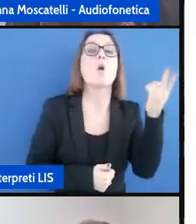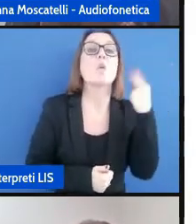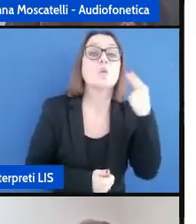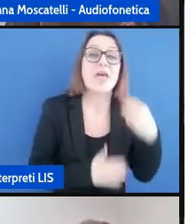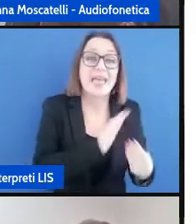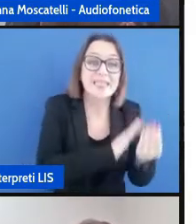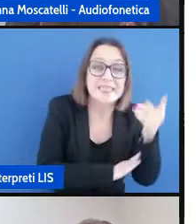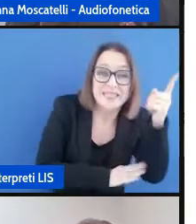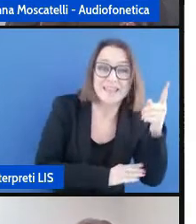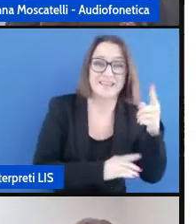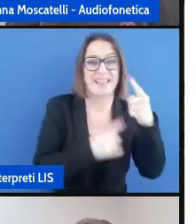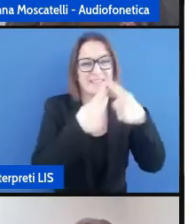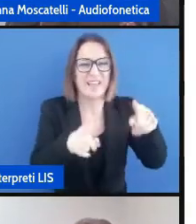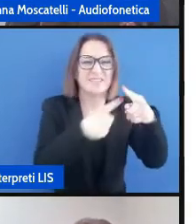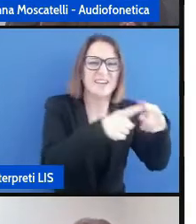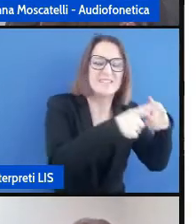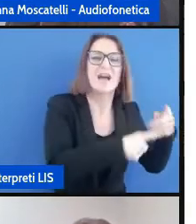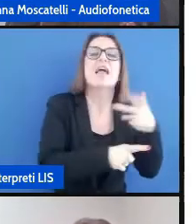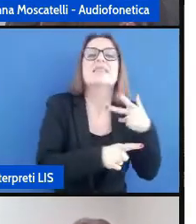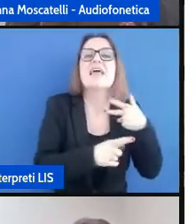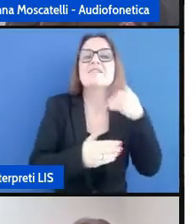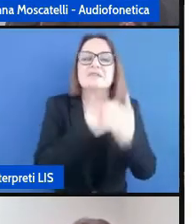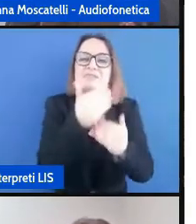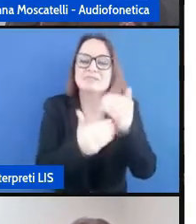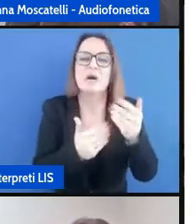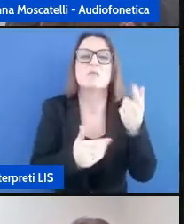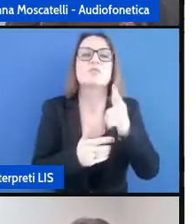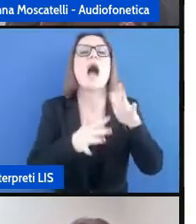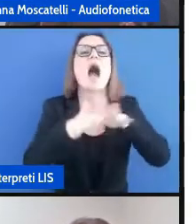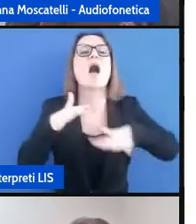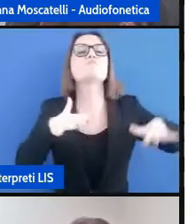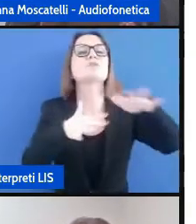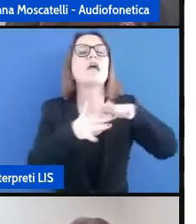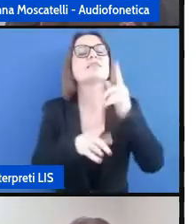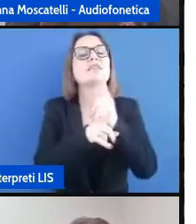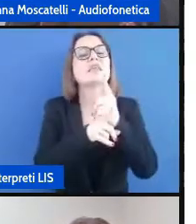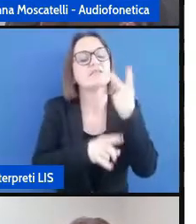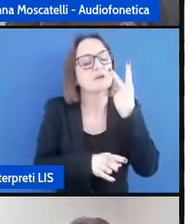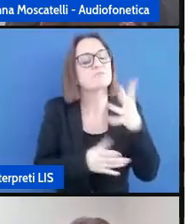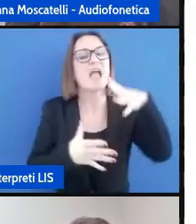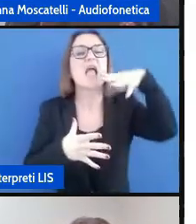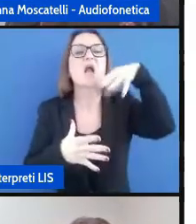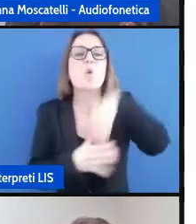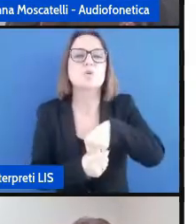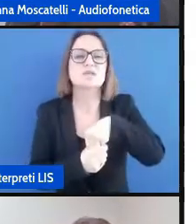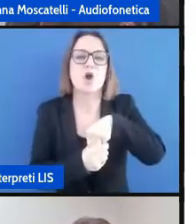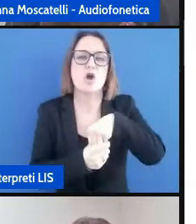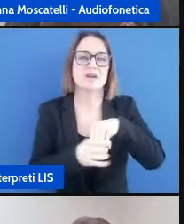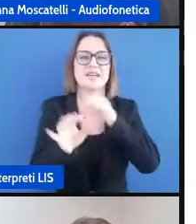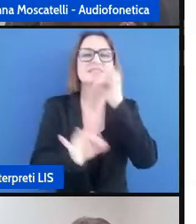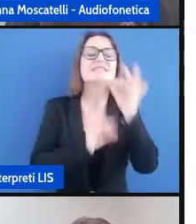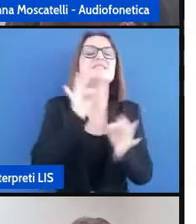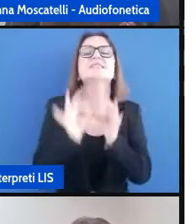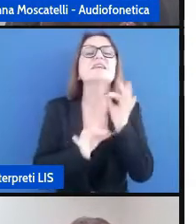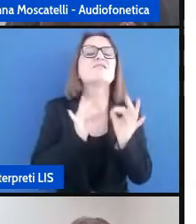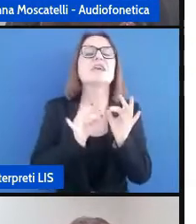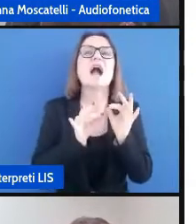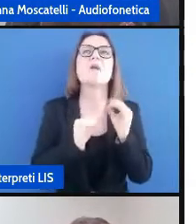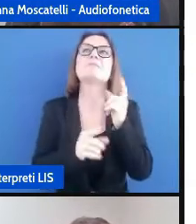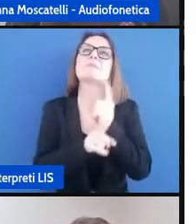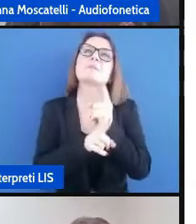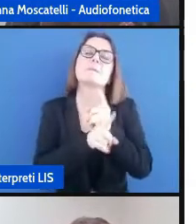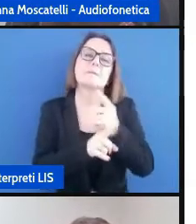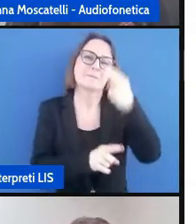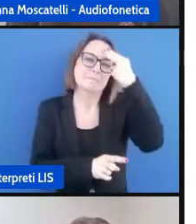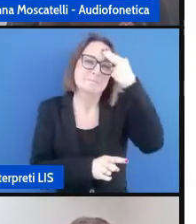via organizzare un ambiente inclusivo organizzare un ambiente inclusivo significa tenere presente